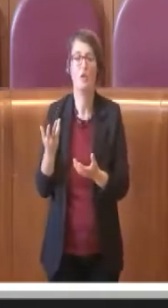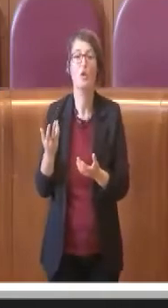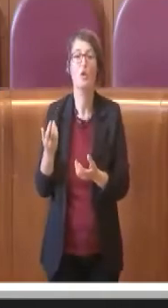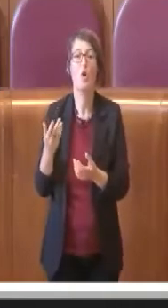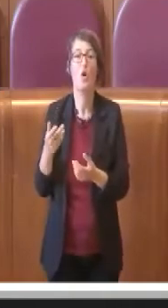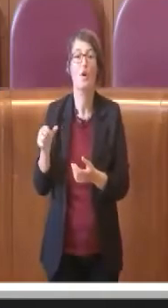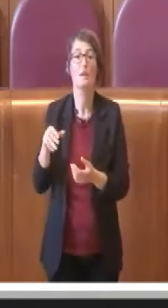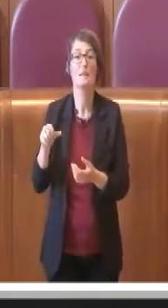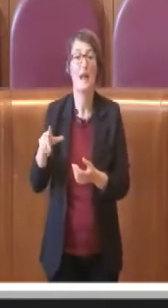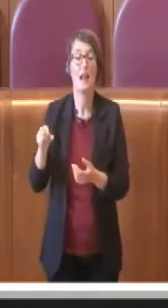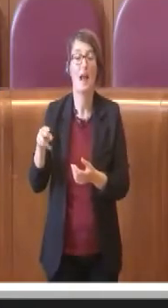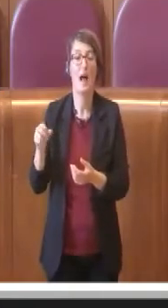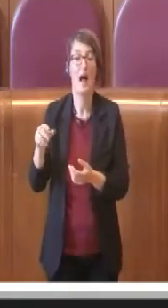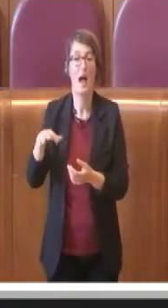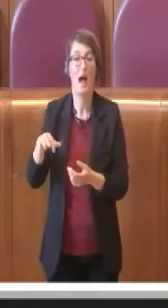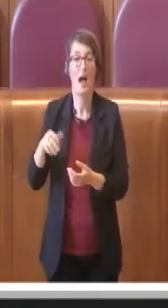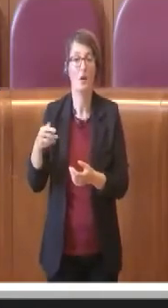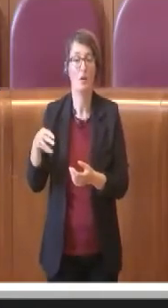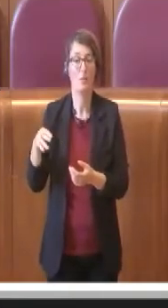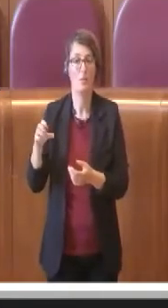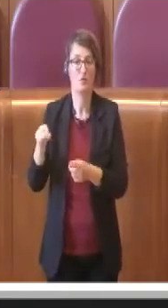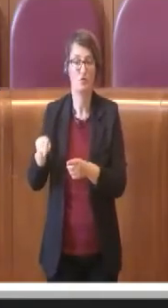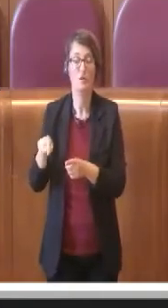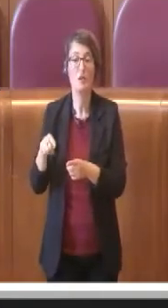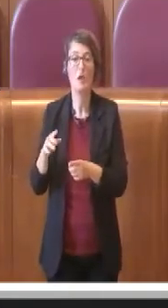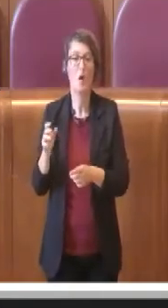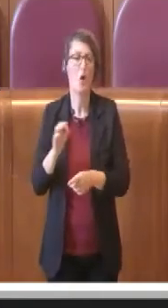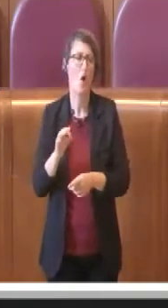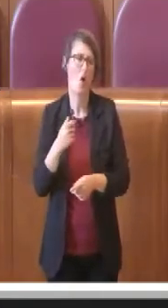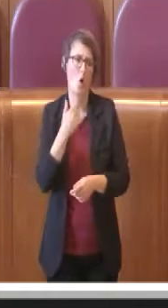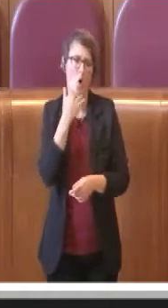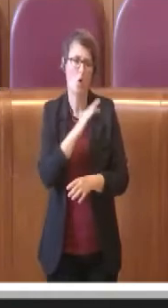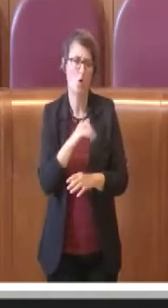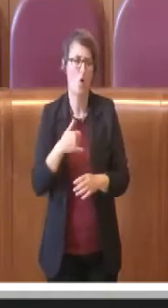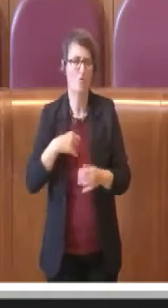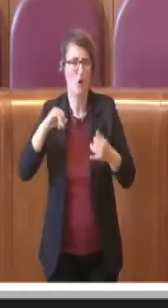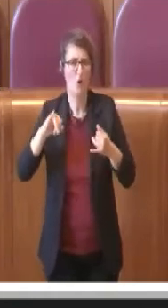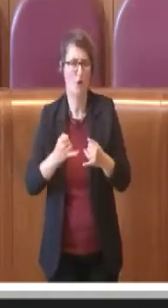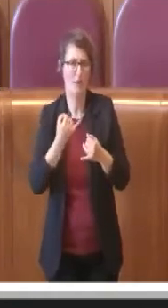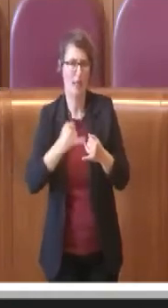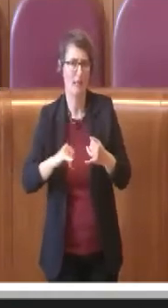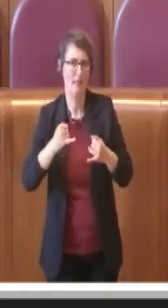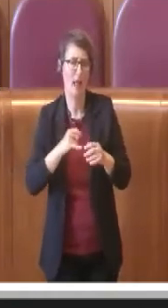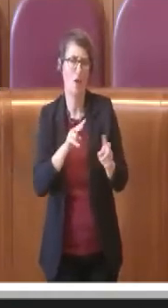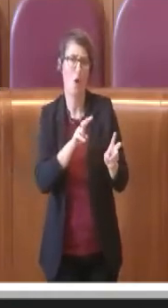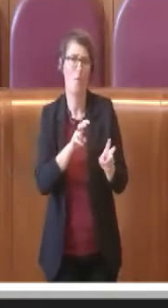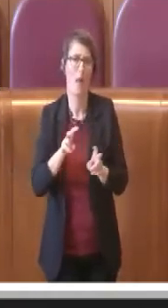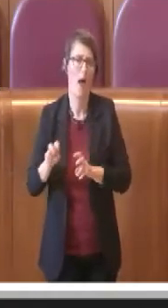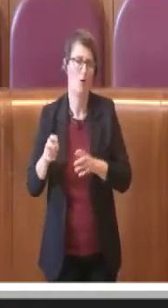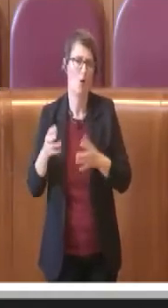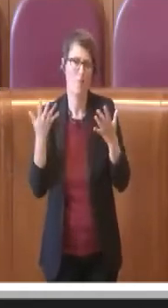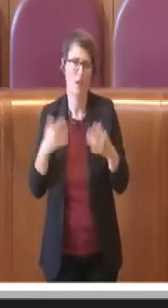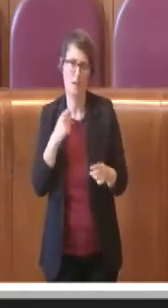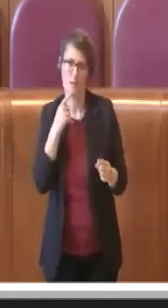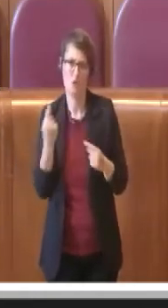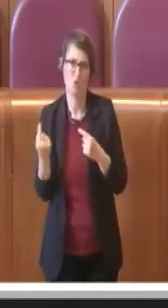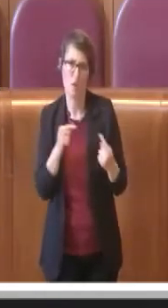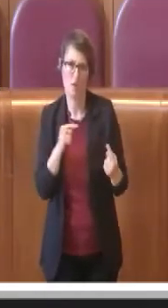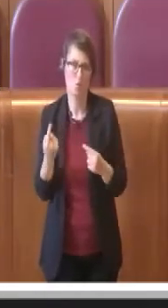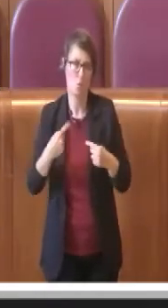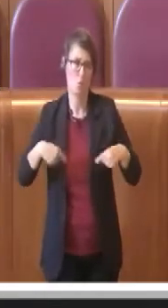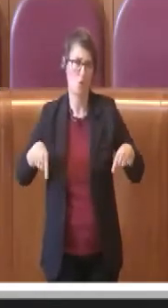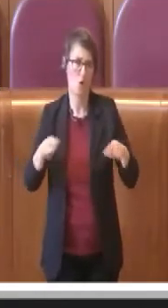temi specifici su cui abbiamo parlato spesso anche nei nostri consigli.